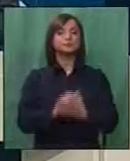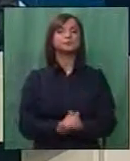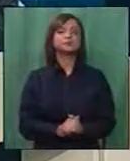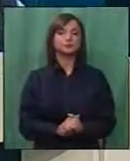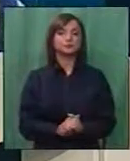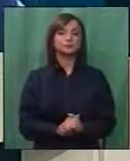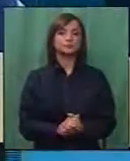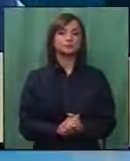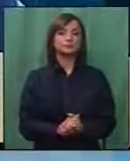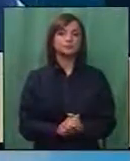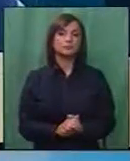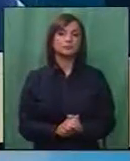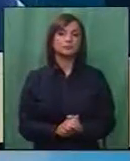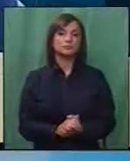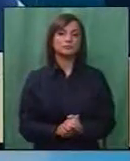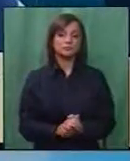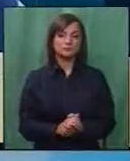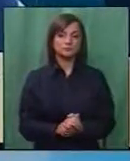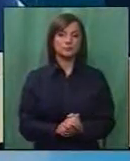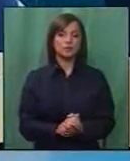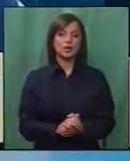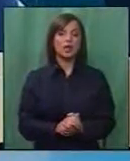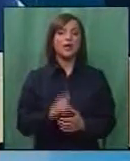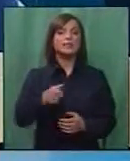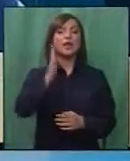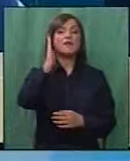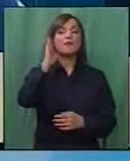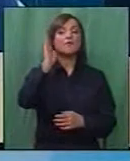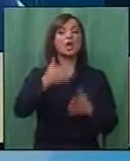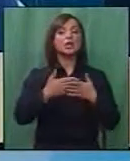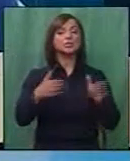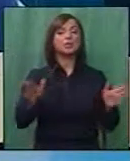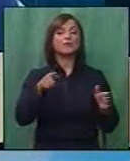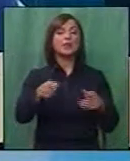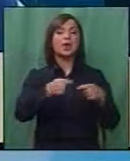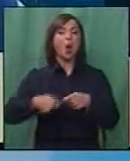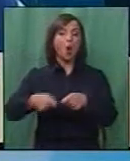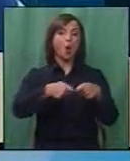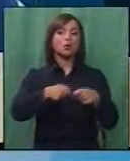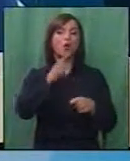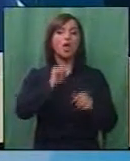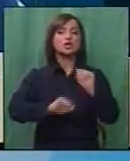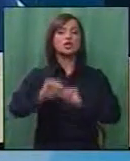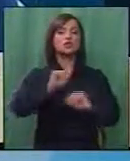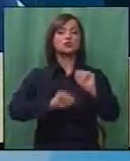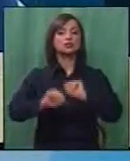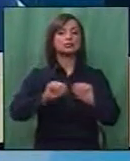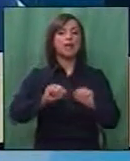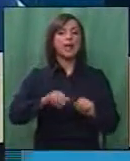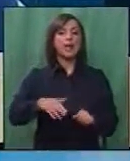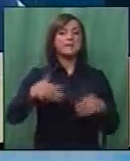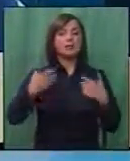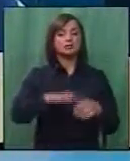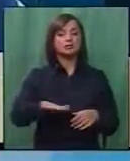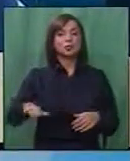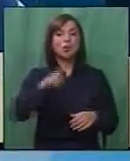вечер. Повелете. Дали воеднина ке се отвори некоја организација што ке ги штитит, значи малолетните